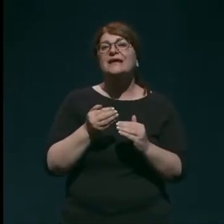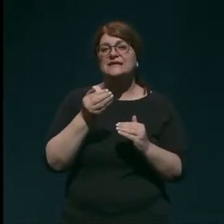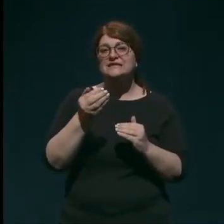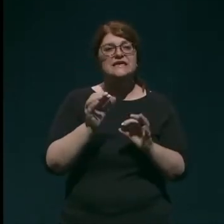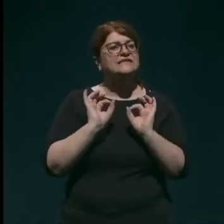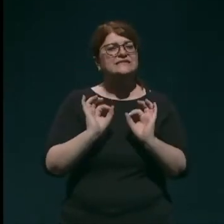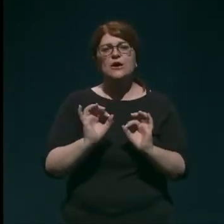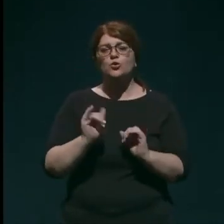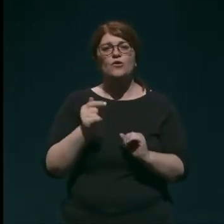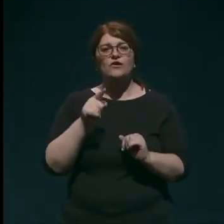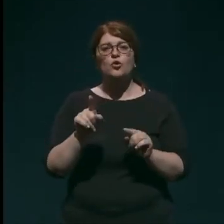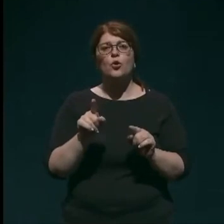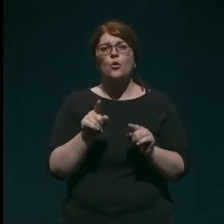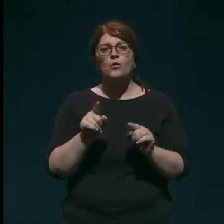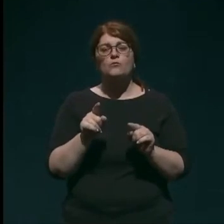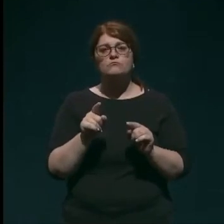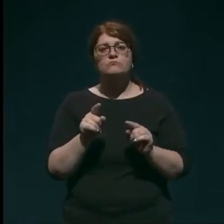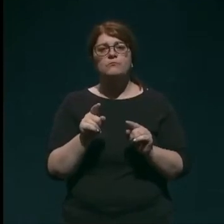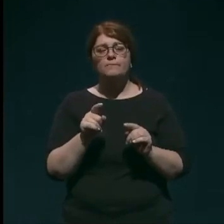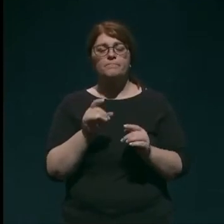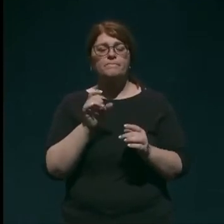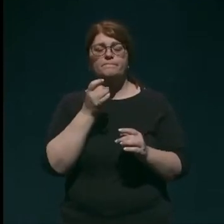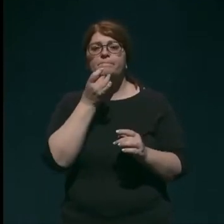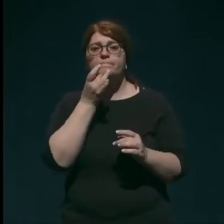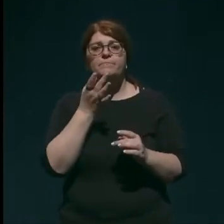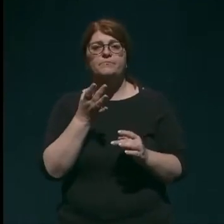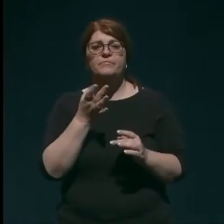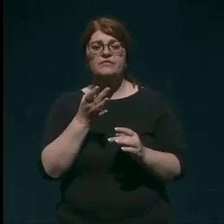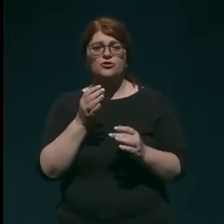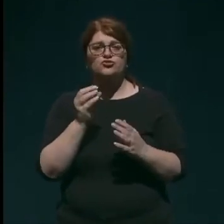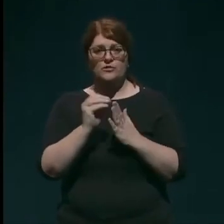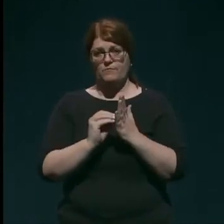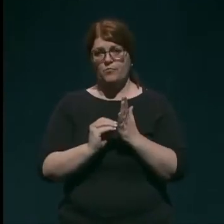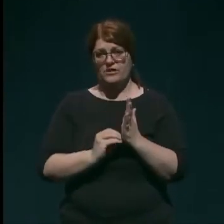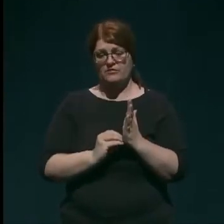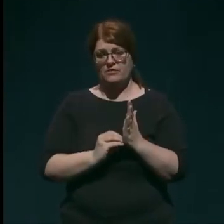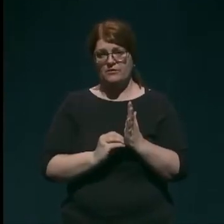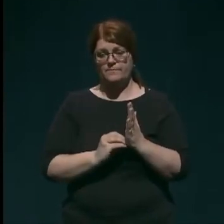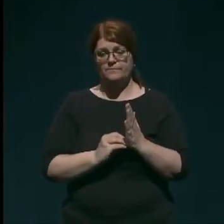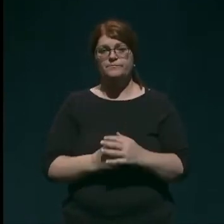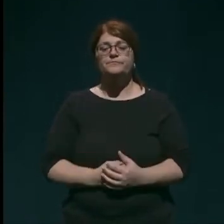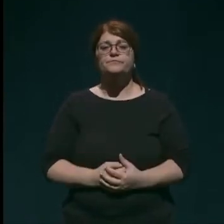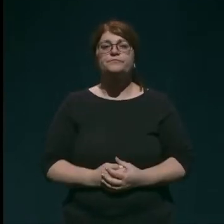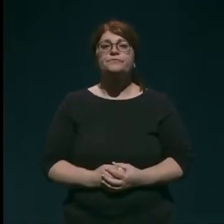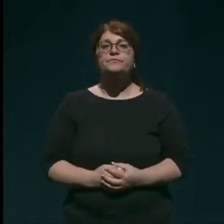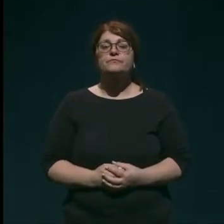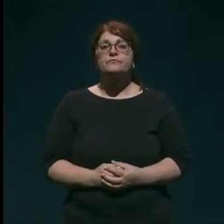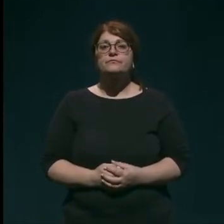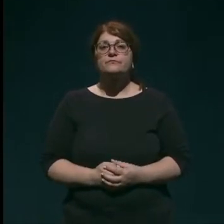to relevantna epidemiološki dogodek za državo.